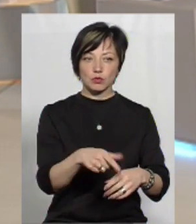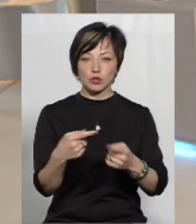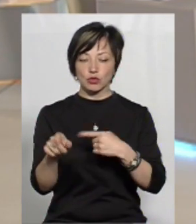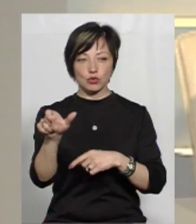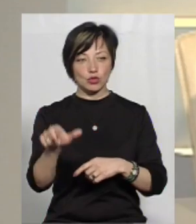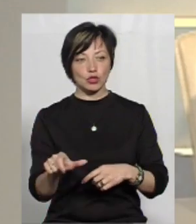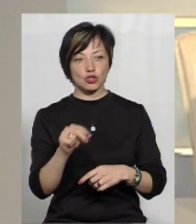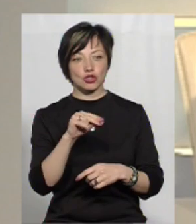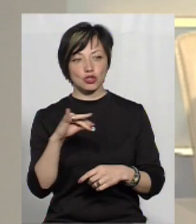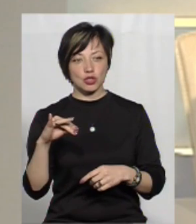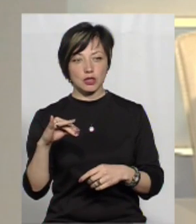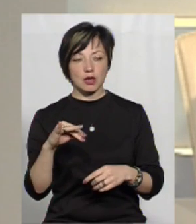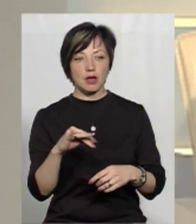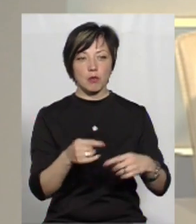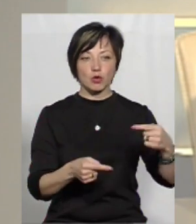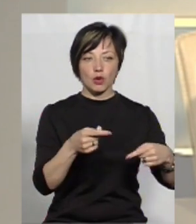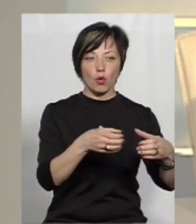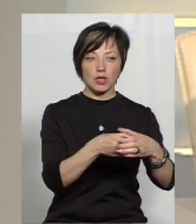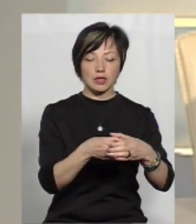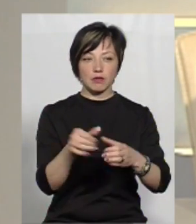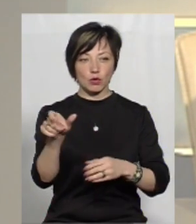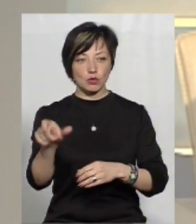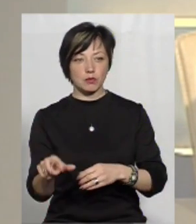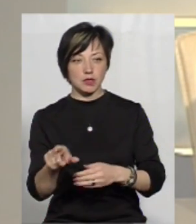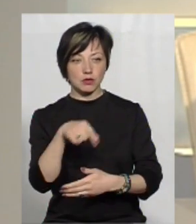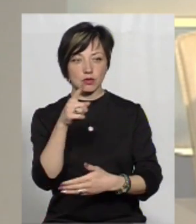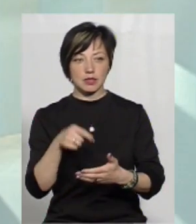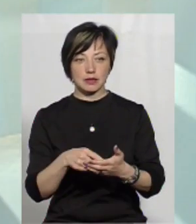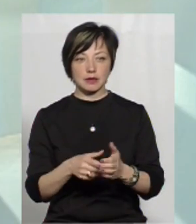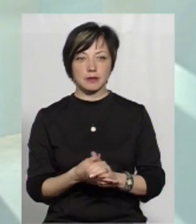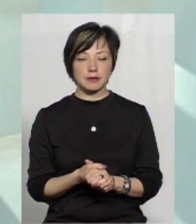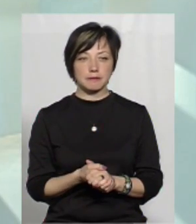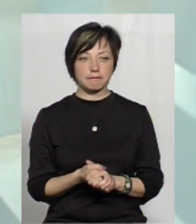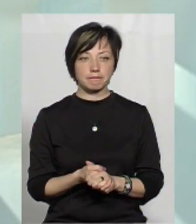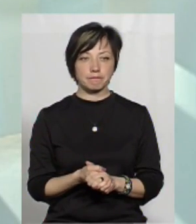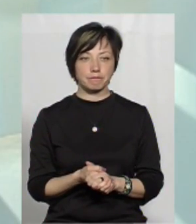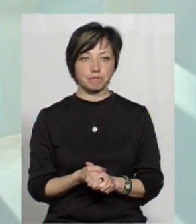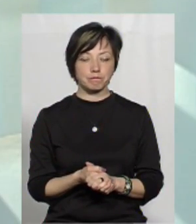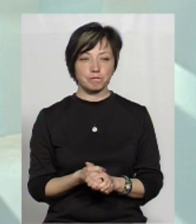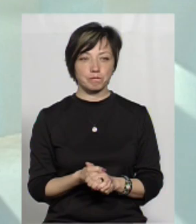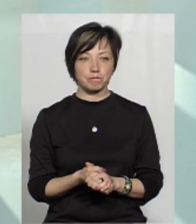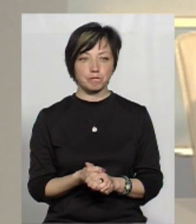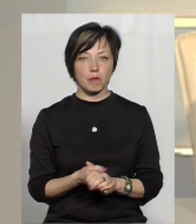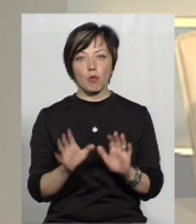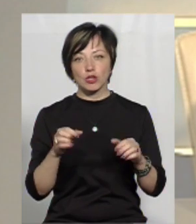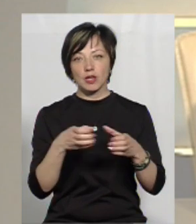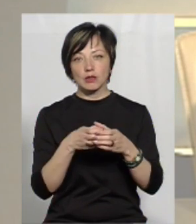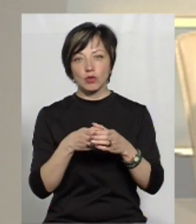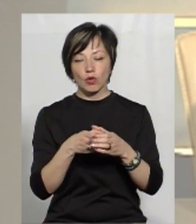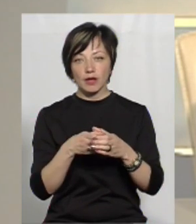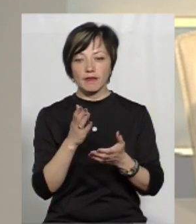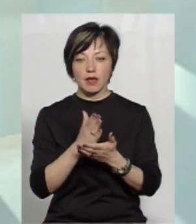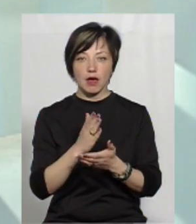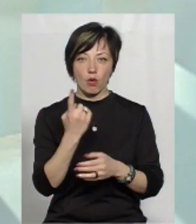особистістю, чи протистояння колектива і особистості? Там, напевно, в колективі є якийсь ініціатор?